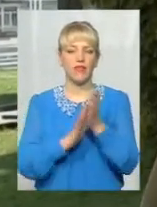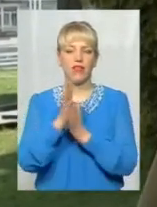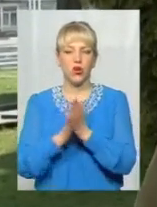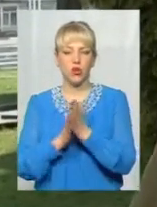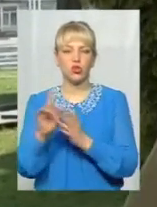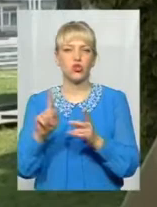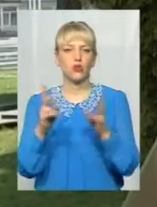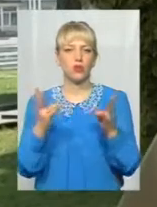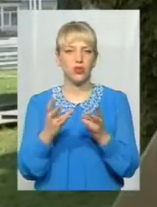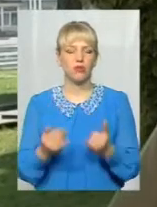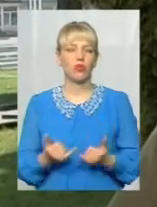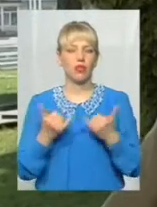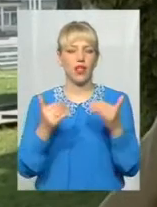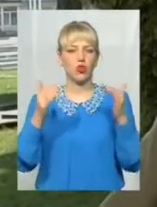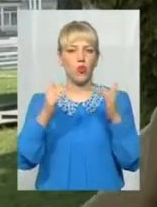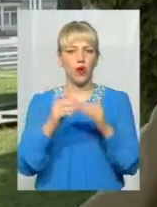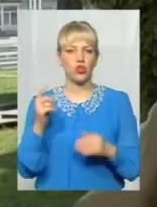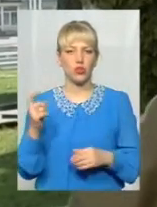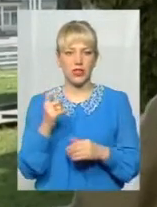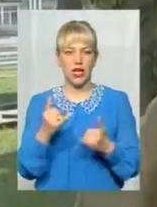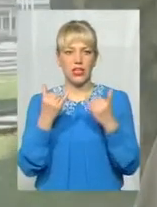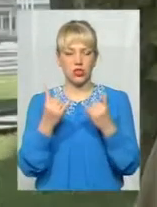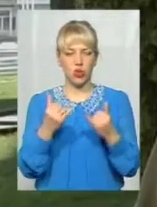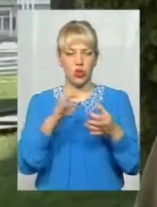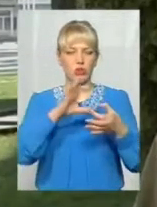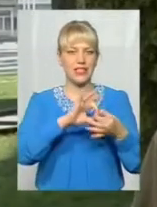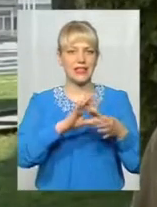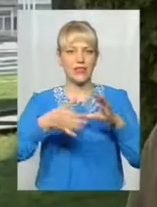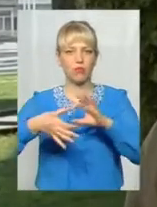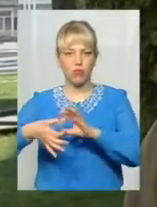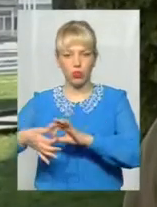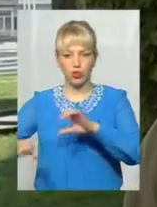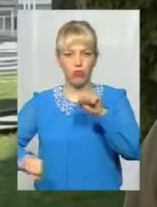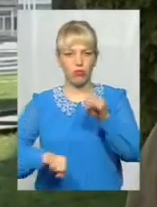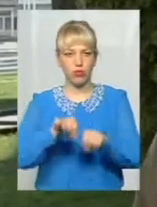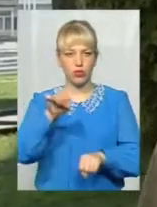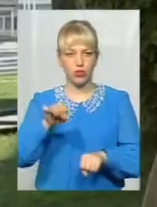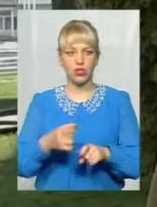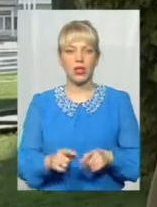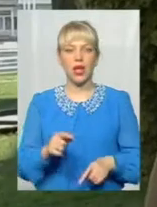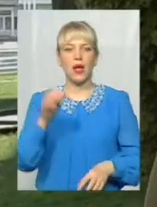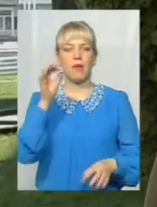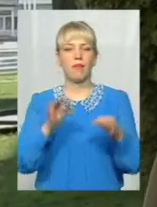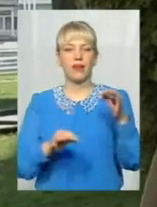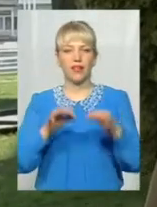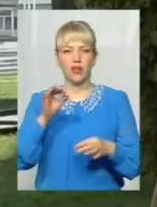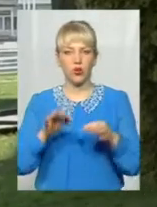для домашнього господарства. Сьогодні цепочка така порушена. Природа відшліфувала себе і то листя, де воно падає, воно мало би там лежати. І та